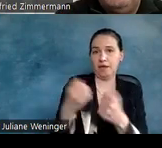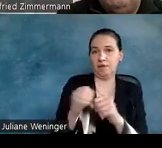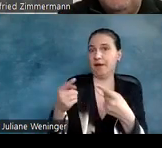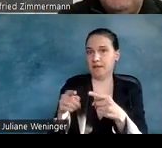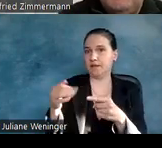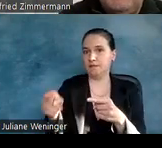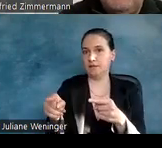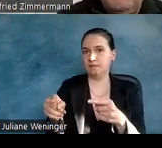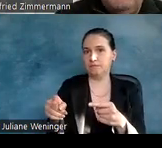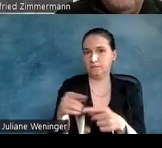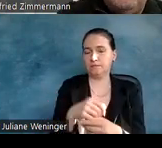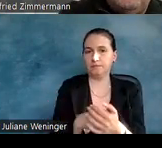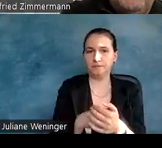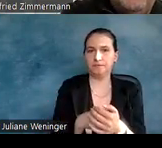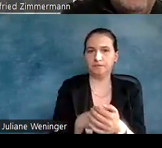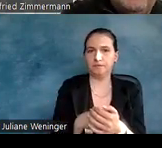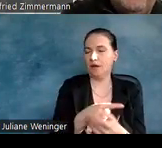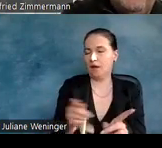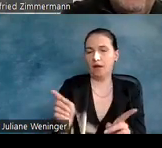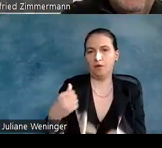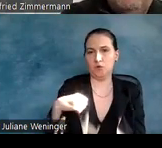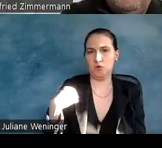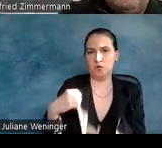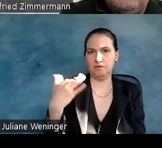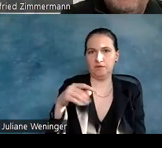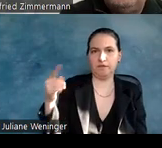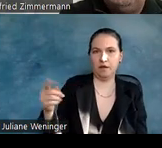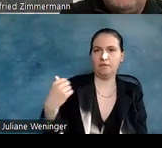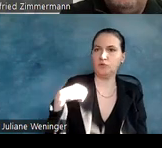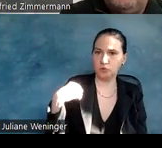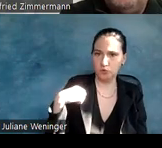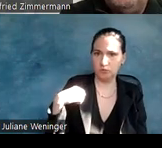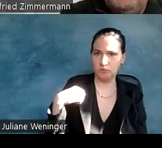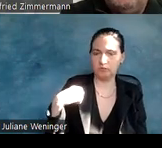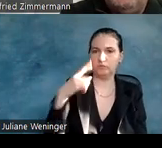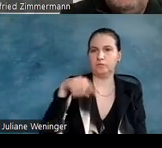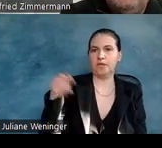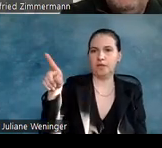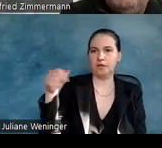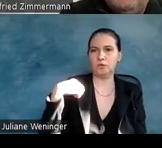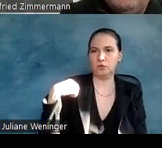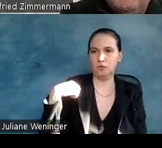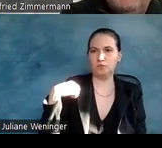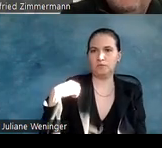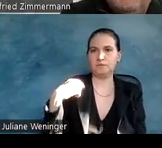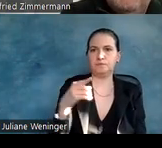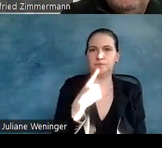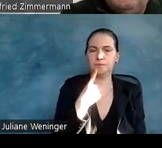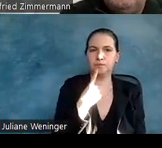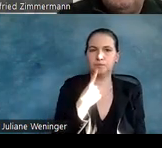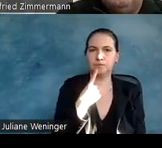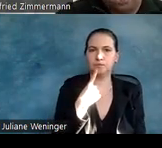vorhin, die waren alle in grün. Also hier waren sie alle mit einem grünen Häckchen. Versehen,